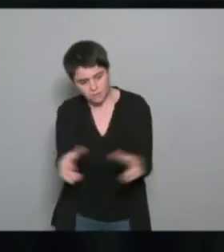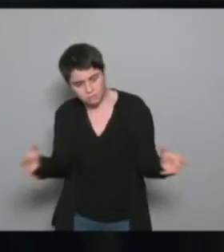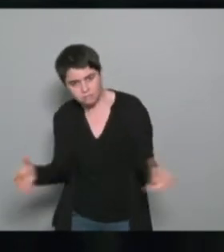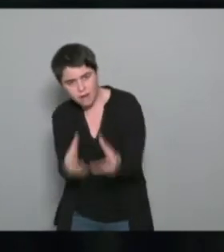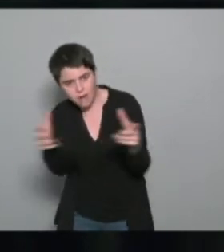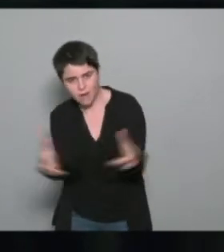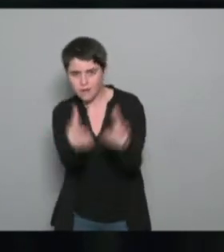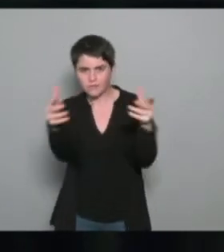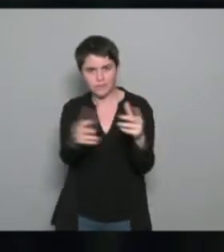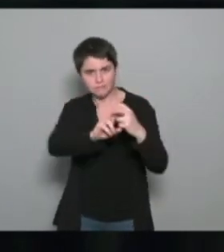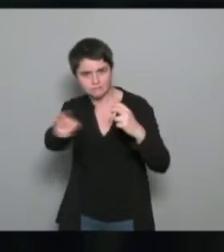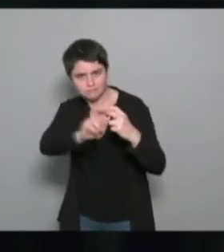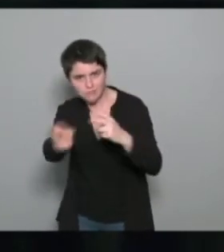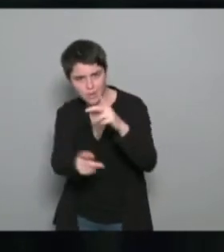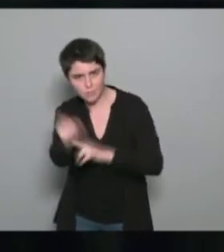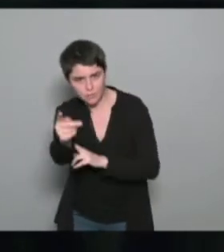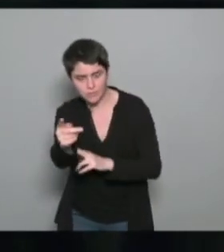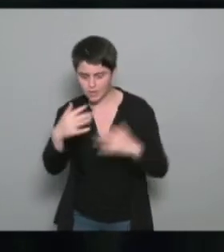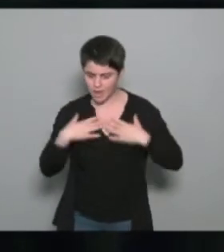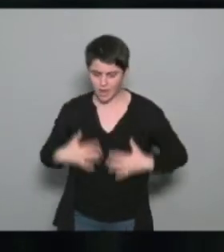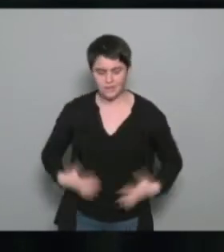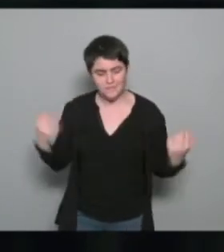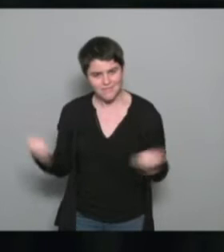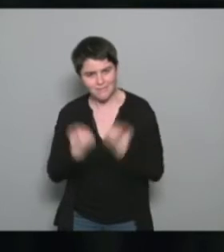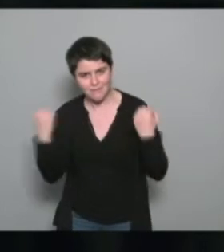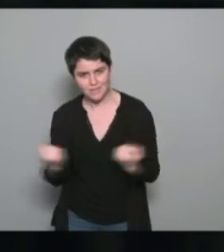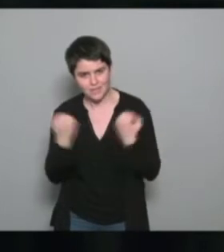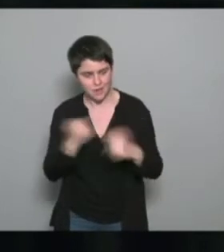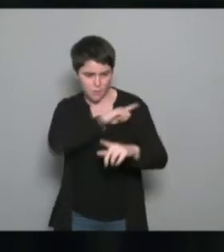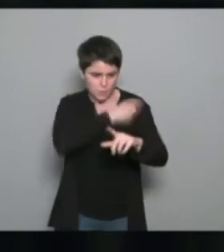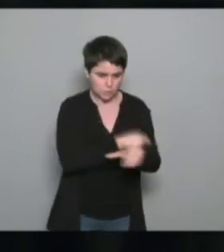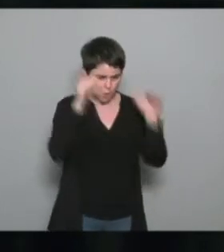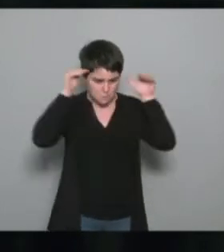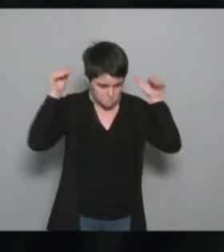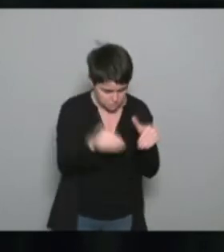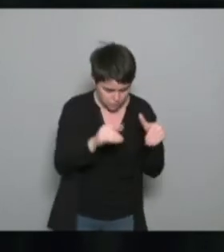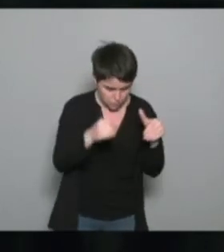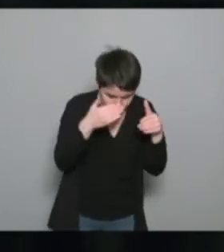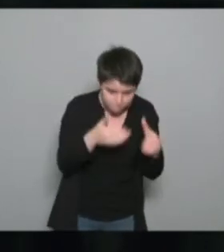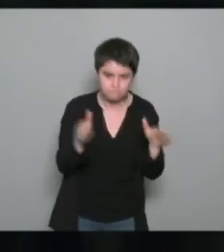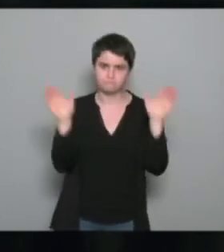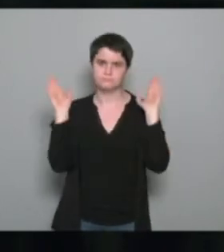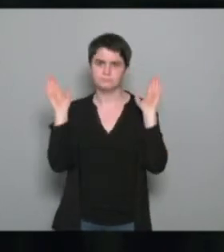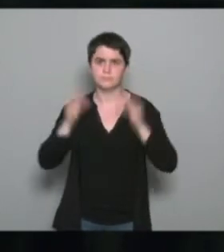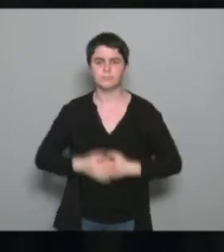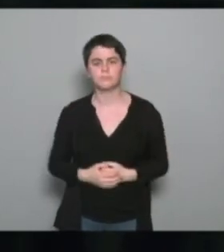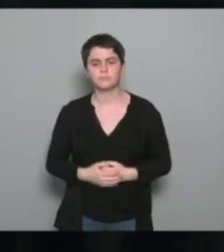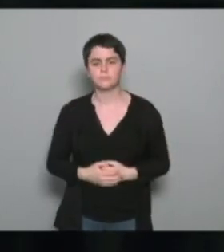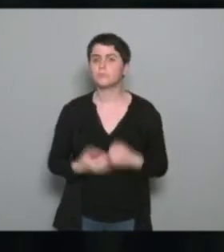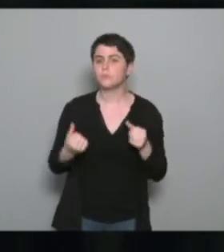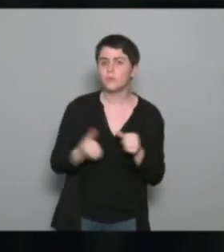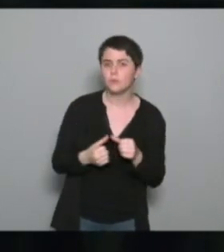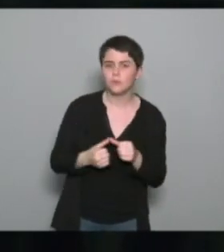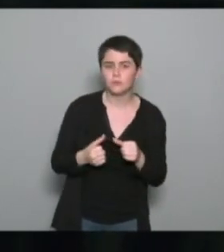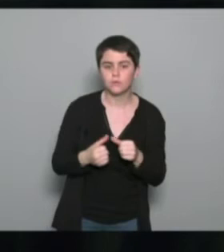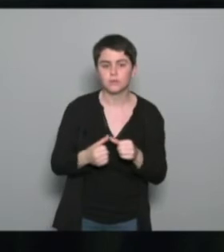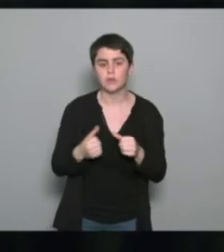pratiquer davantage d'activités physiques et pas seulement du sport en tant que tel. Donc, a développé notamment l